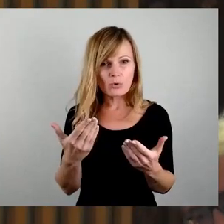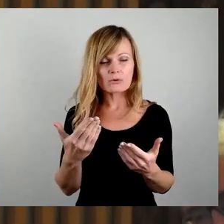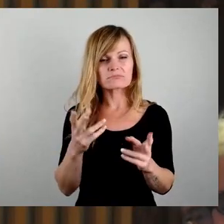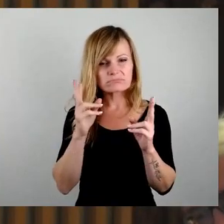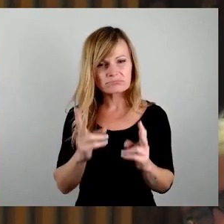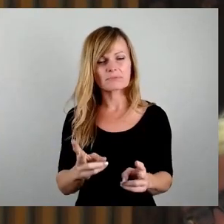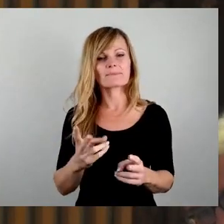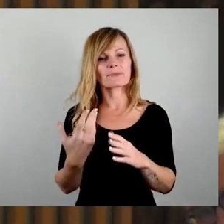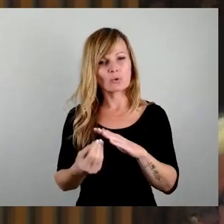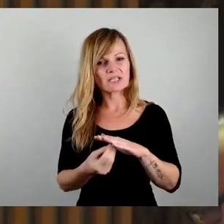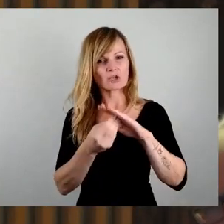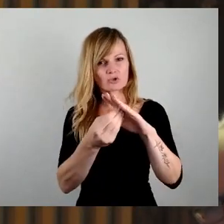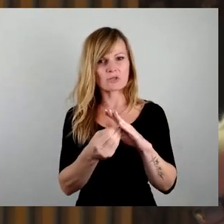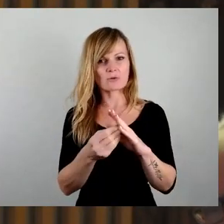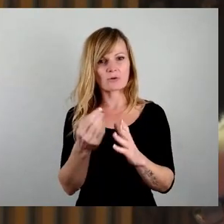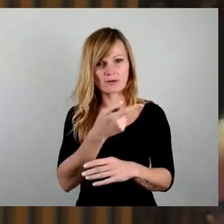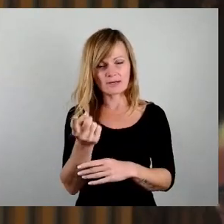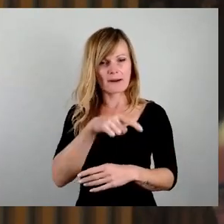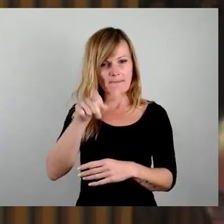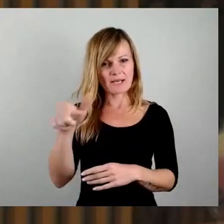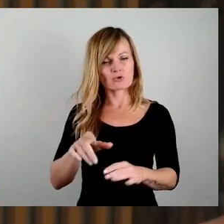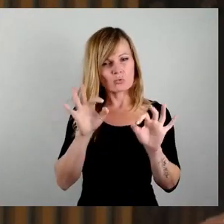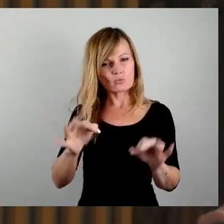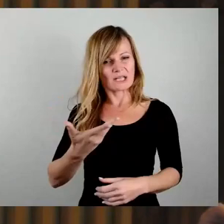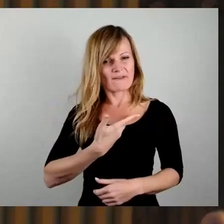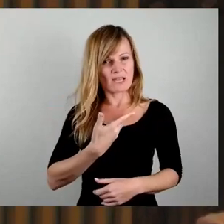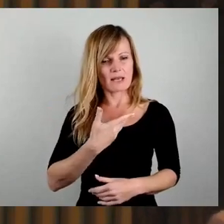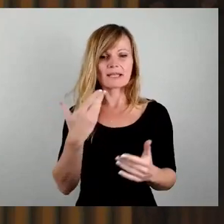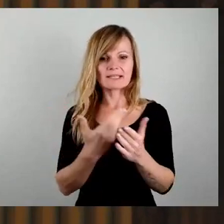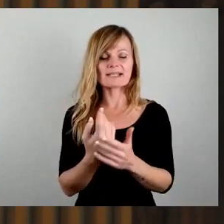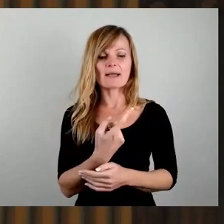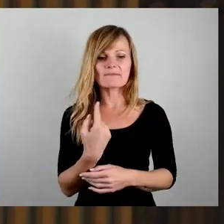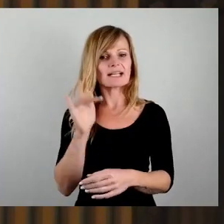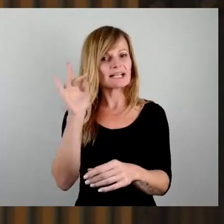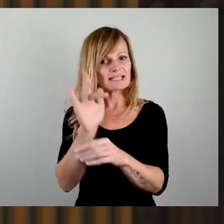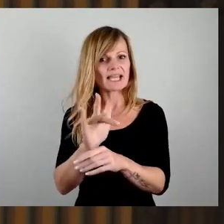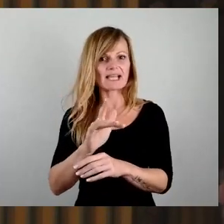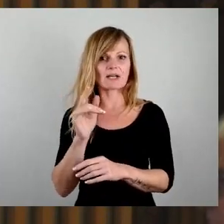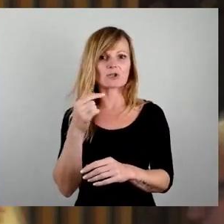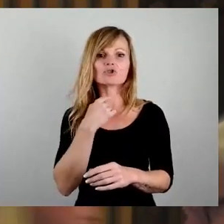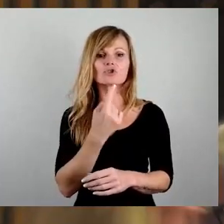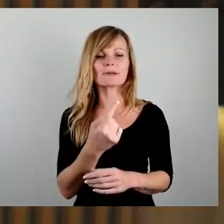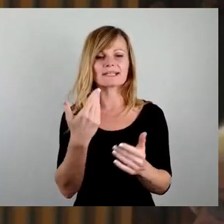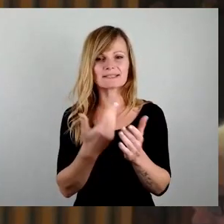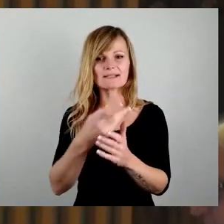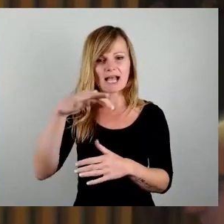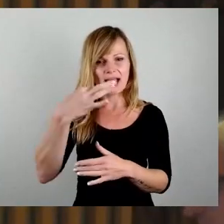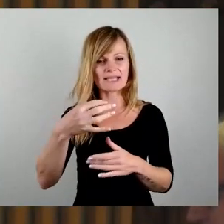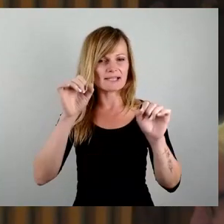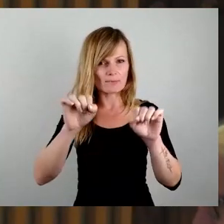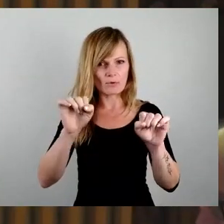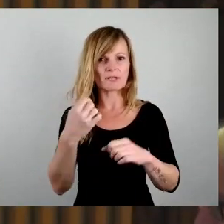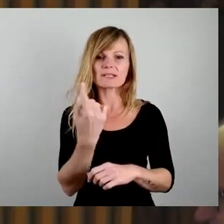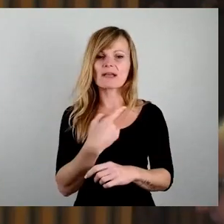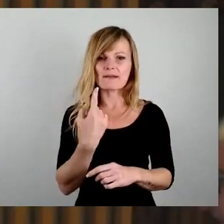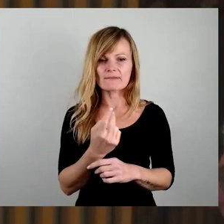Unterstützung der Gutwilligen. Und deswegen werden wir heute dagegen stimmen. Weil das ist die einzige Möglichkeit, damit wir hier endlich mal als Vertreter der